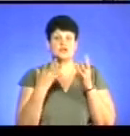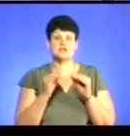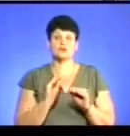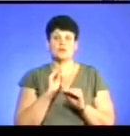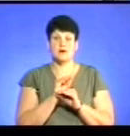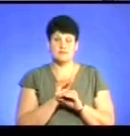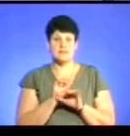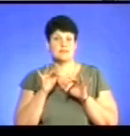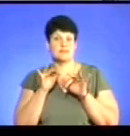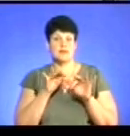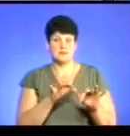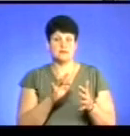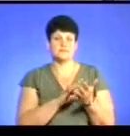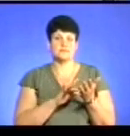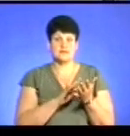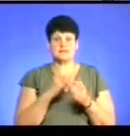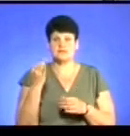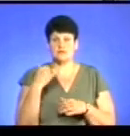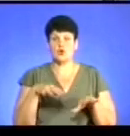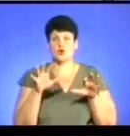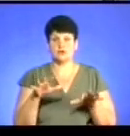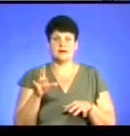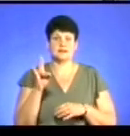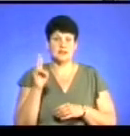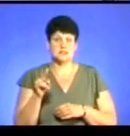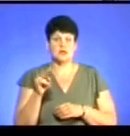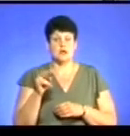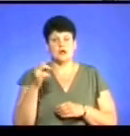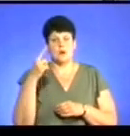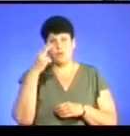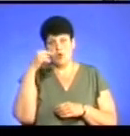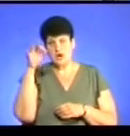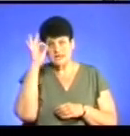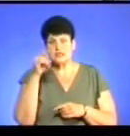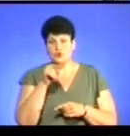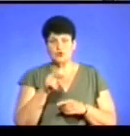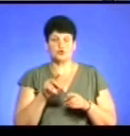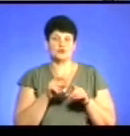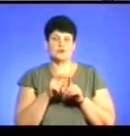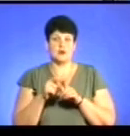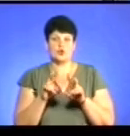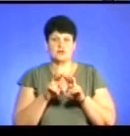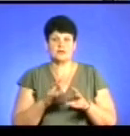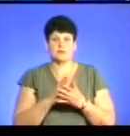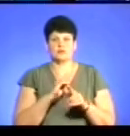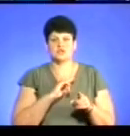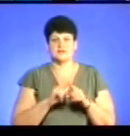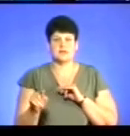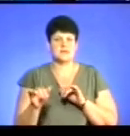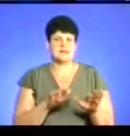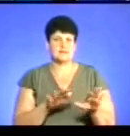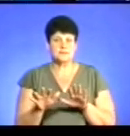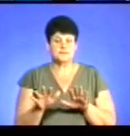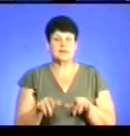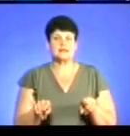що нападом на ромів під Тернополем зацікавився голова Нацполіції України Сергій Князів. За його словами, розслідування нападу на потерпілих має бути швидким та дієвим.